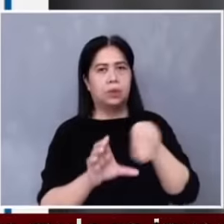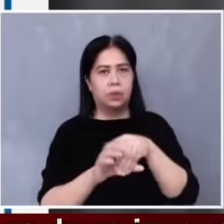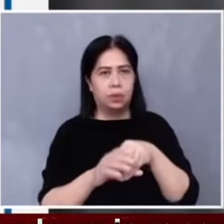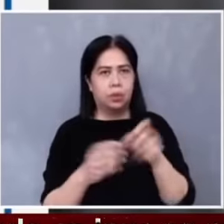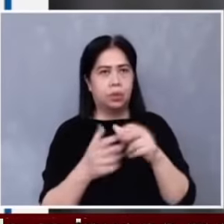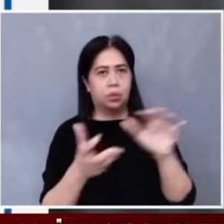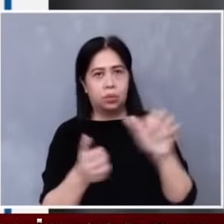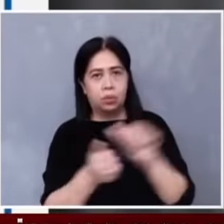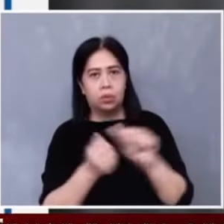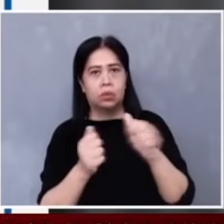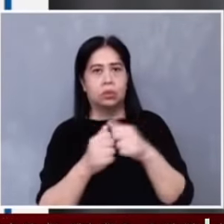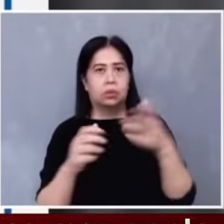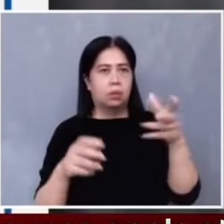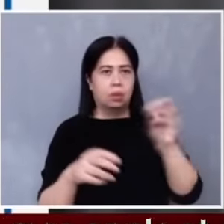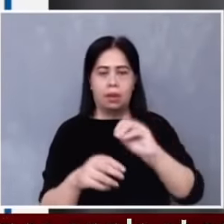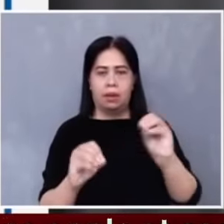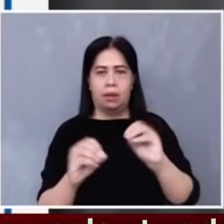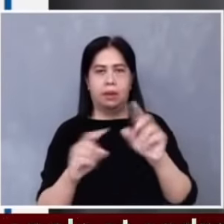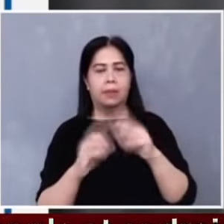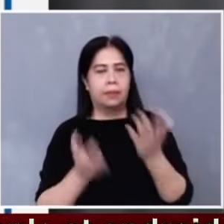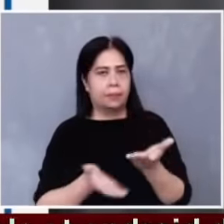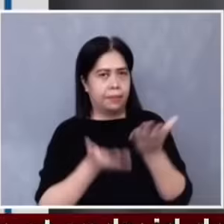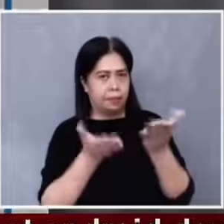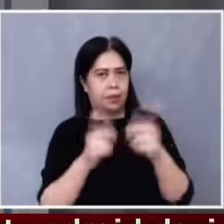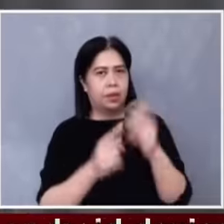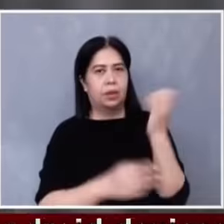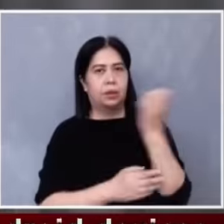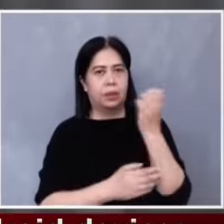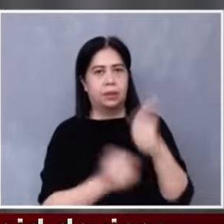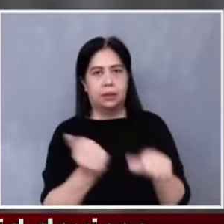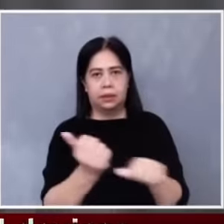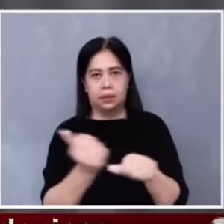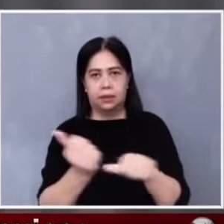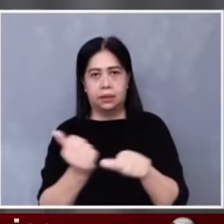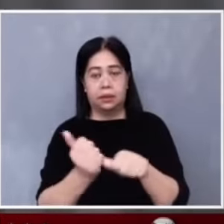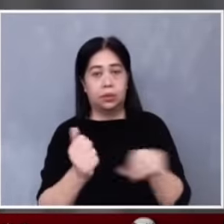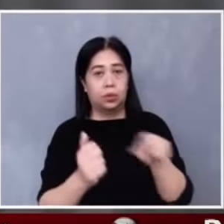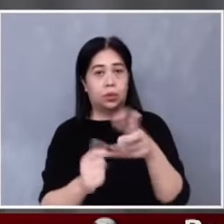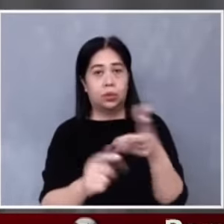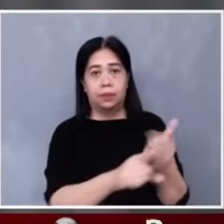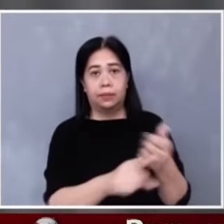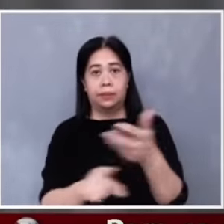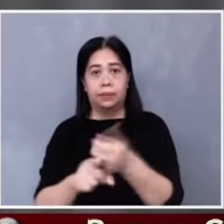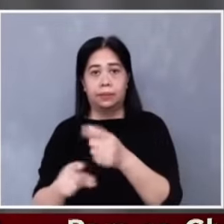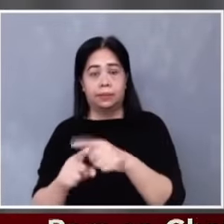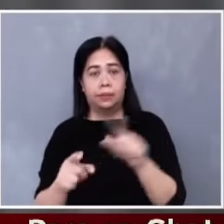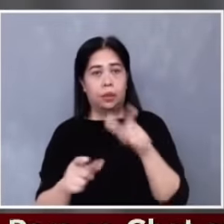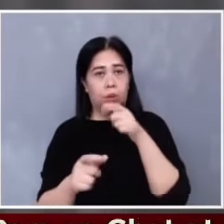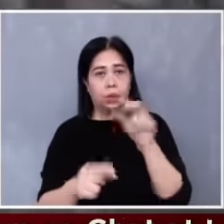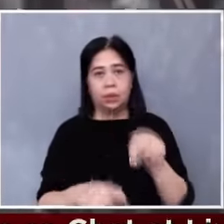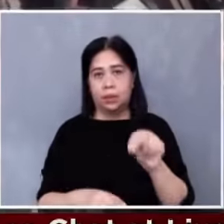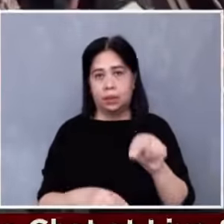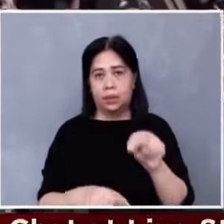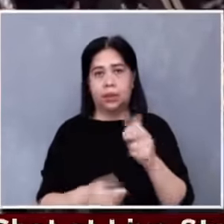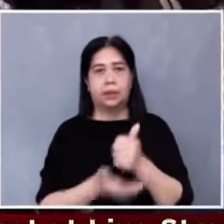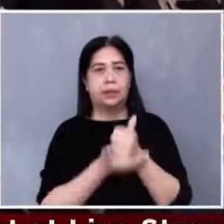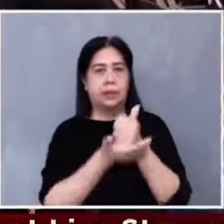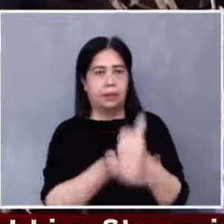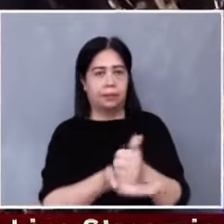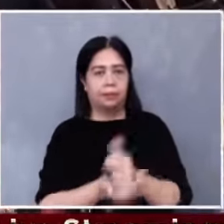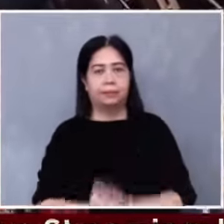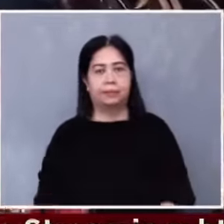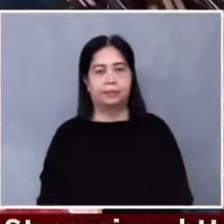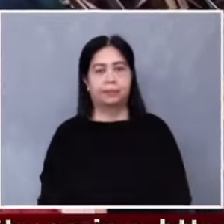ng mga buhawi. Pero nag-alok na rin ito ng emergency assistance sa mga napektuhan at nangangailangan ng tulong. TJ